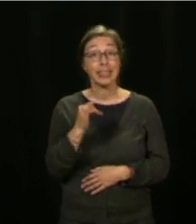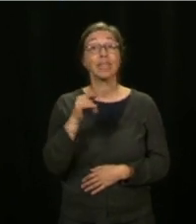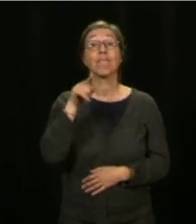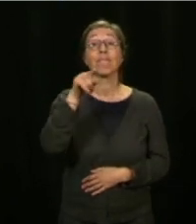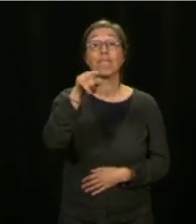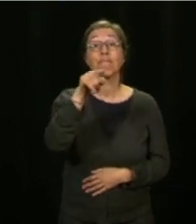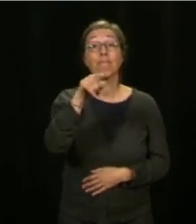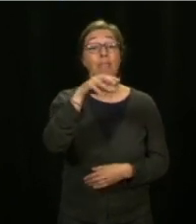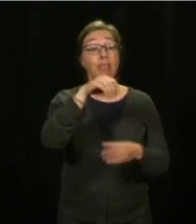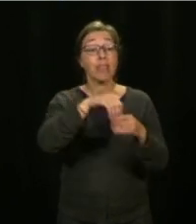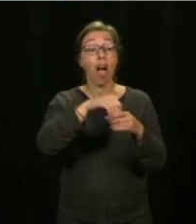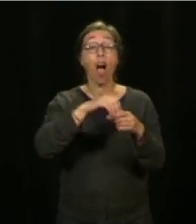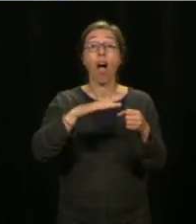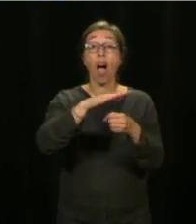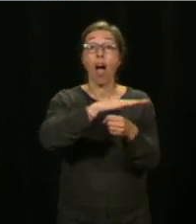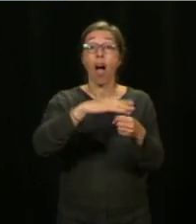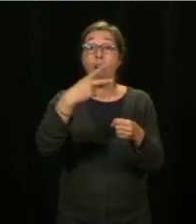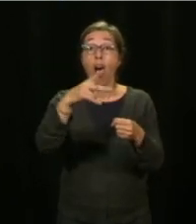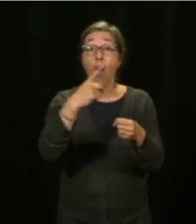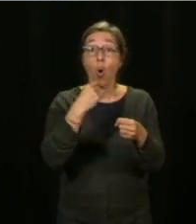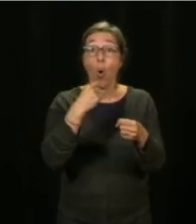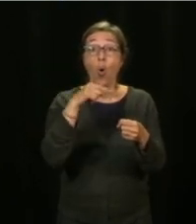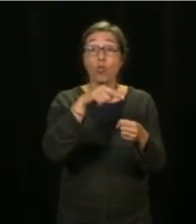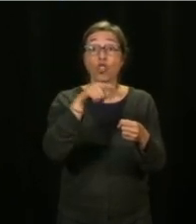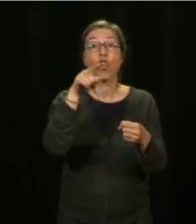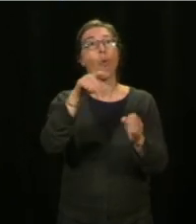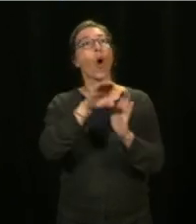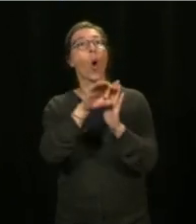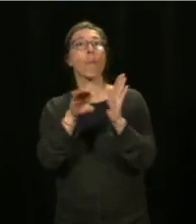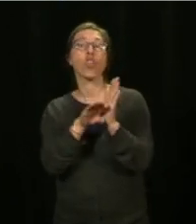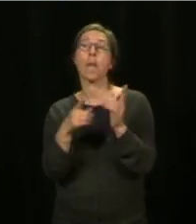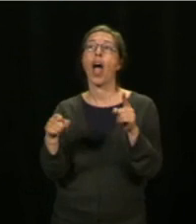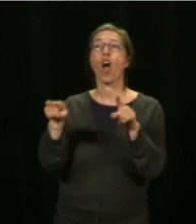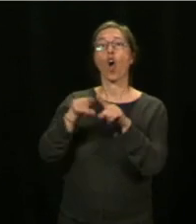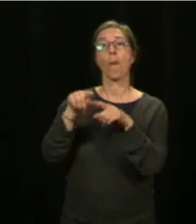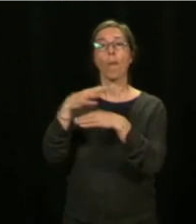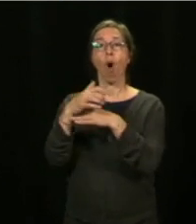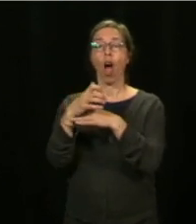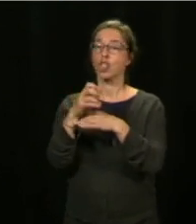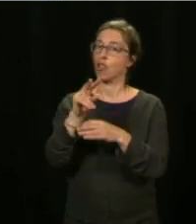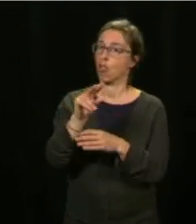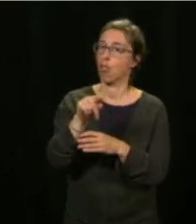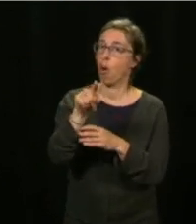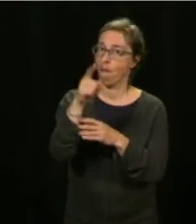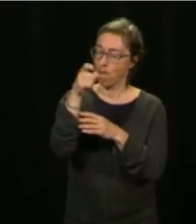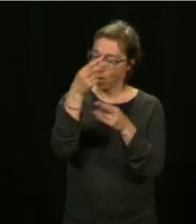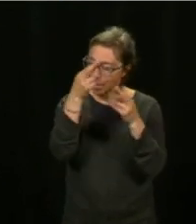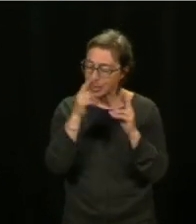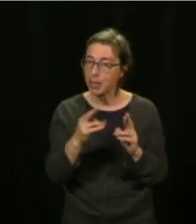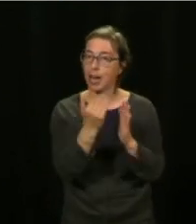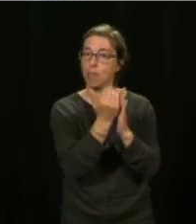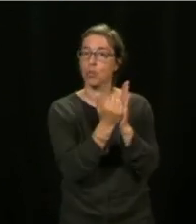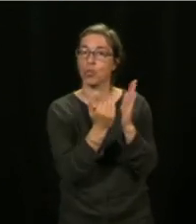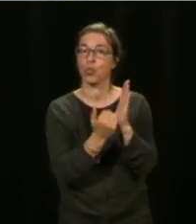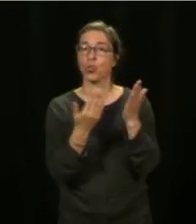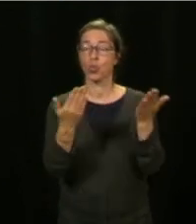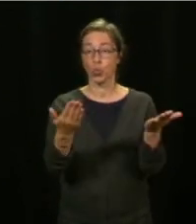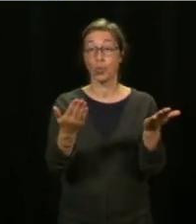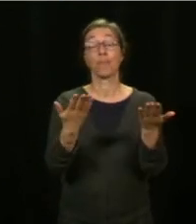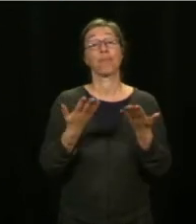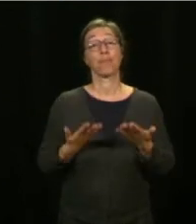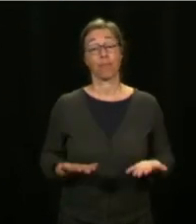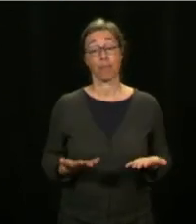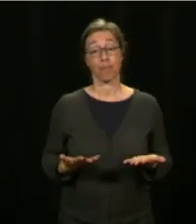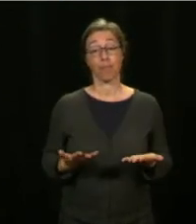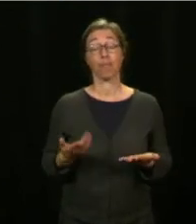consignes du rouge pour qu'on puisse en arriver, parce que chaque dose de vaccin donnée, chaque... Puis ça va en grande quantité, là, ça augmente